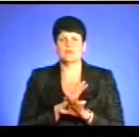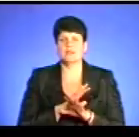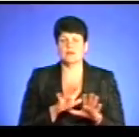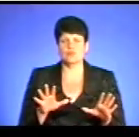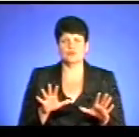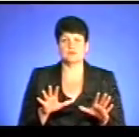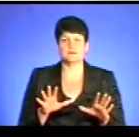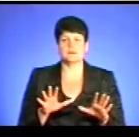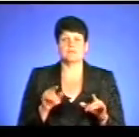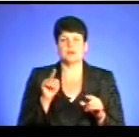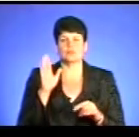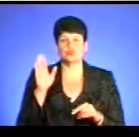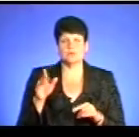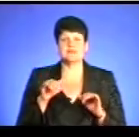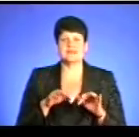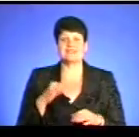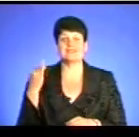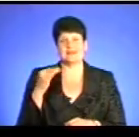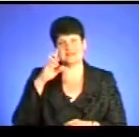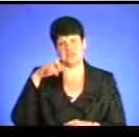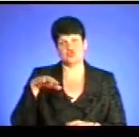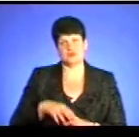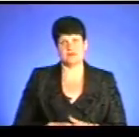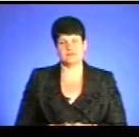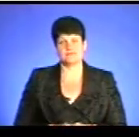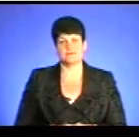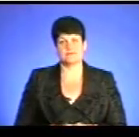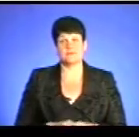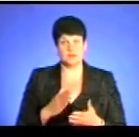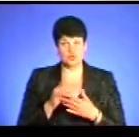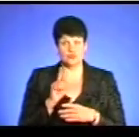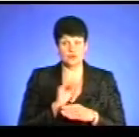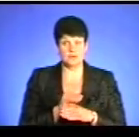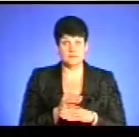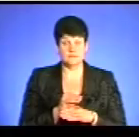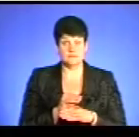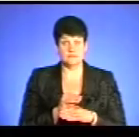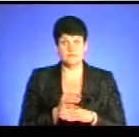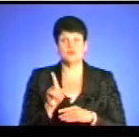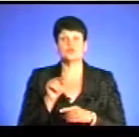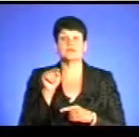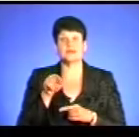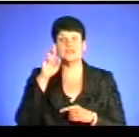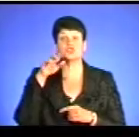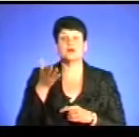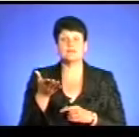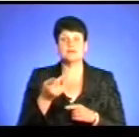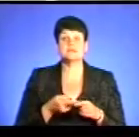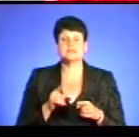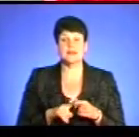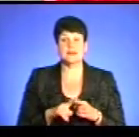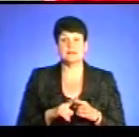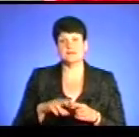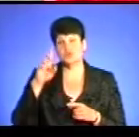якихось протеструєм. буду діяти в інтересах держави. Чи є ще додати? Що таке держава? Держава – це, скажімо так,